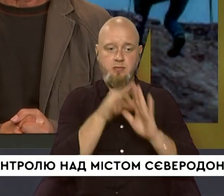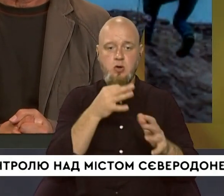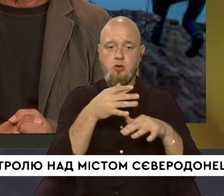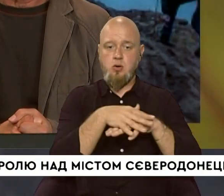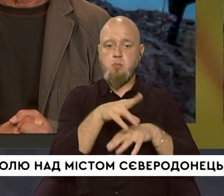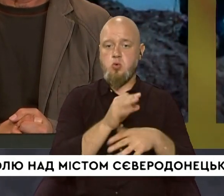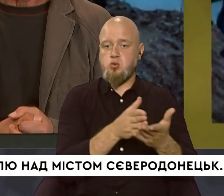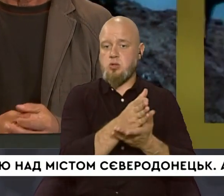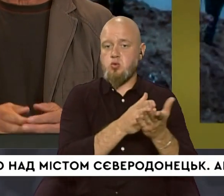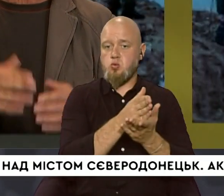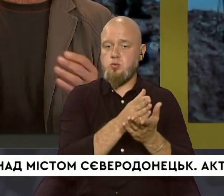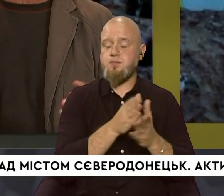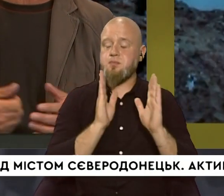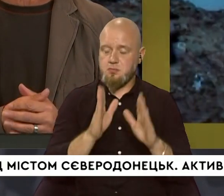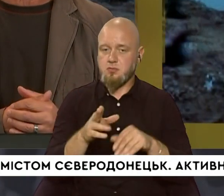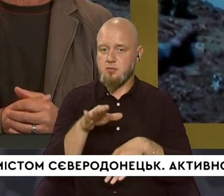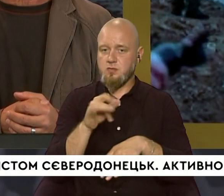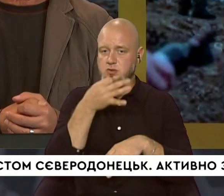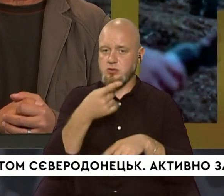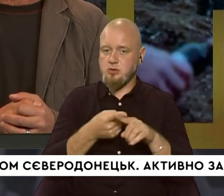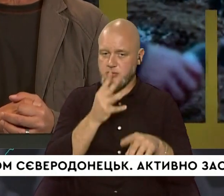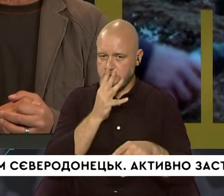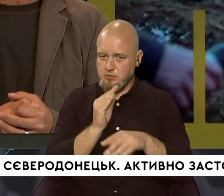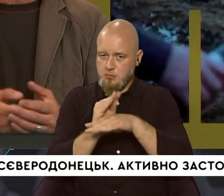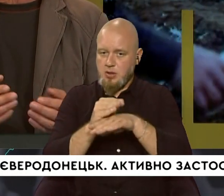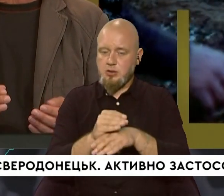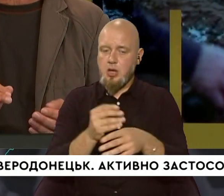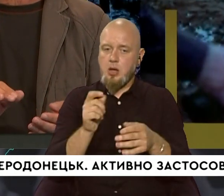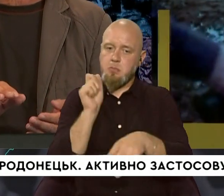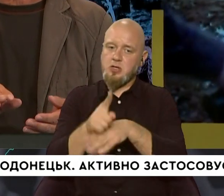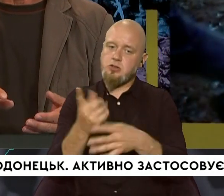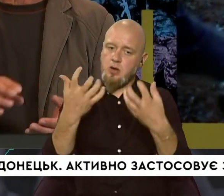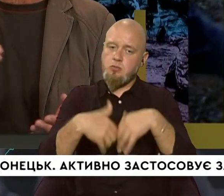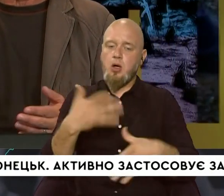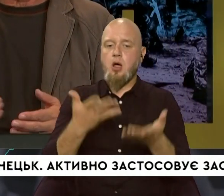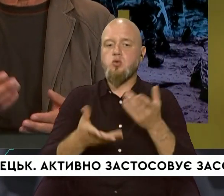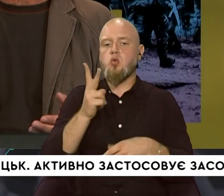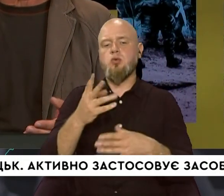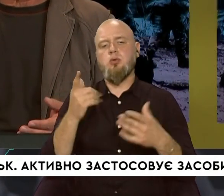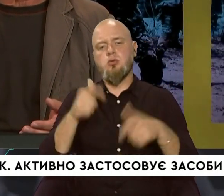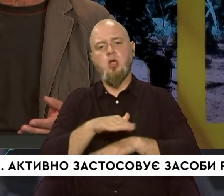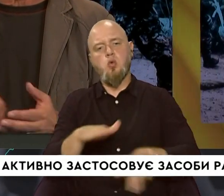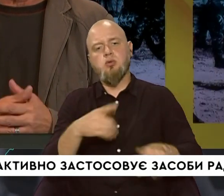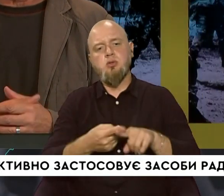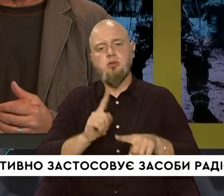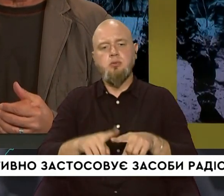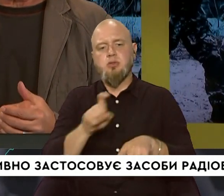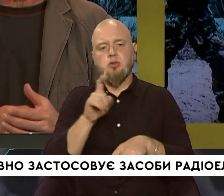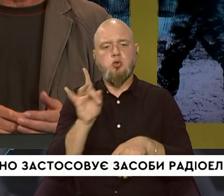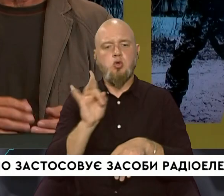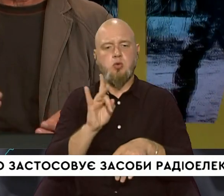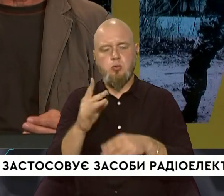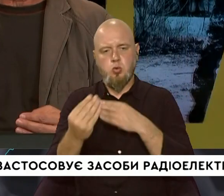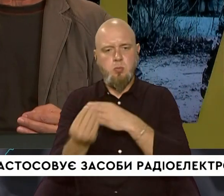розрахунок саме по стажу. Ви сказали, що ці доплати призначаються автоматично. Якщо хтось не згоден з розміром